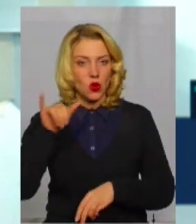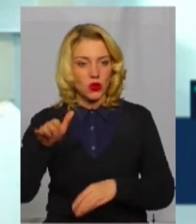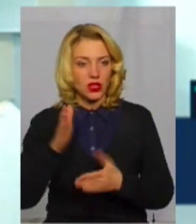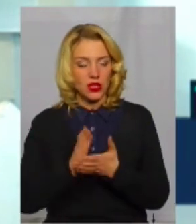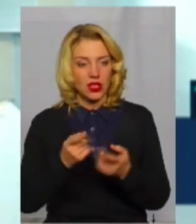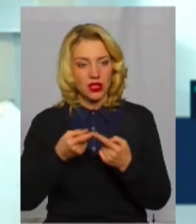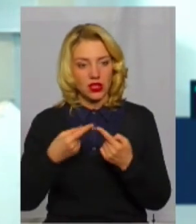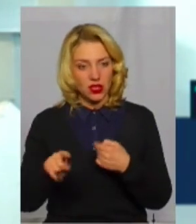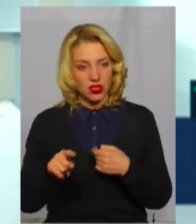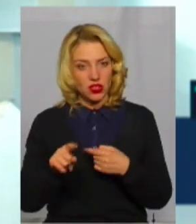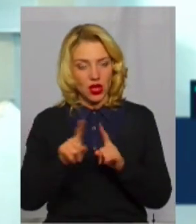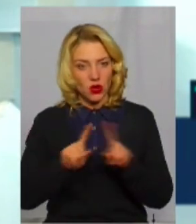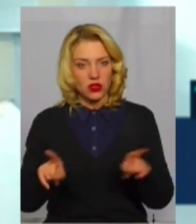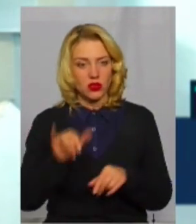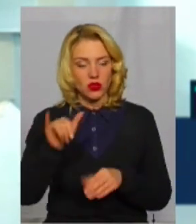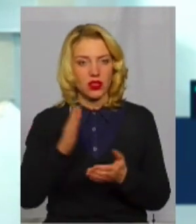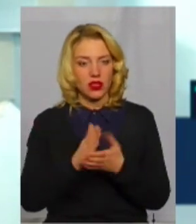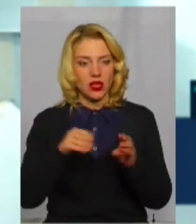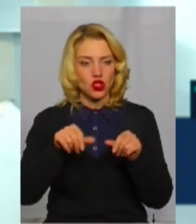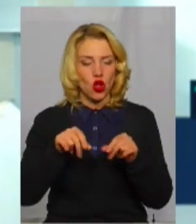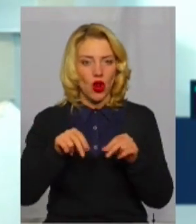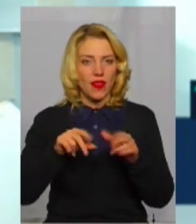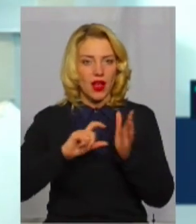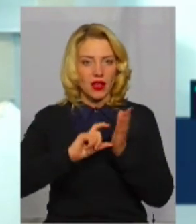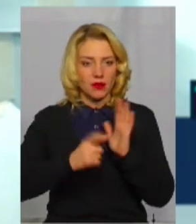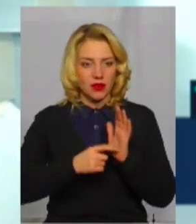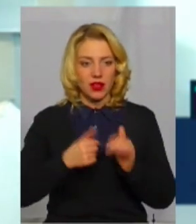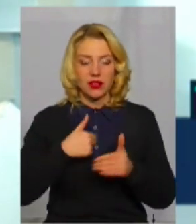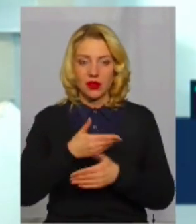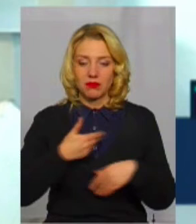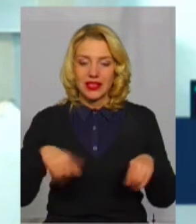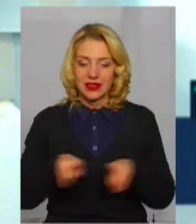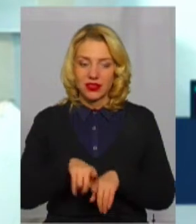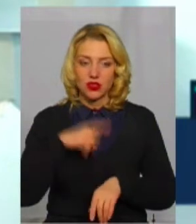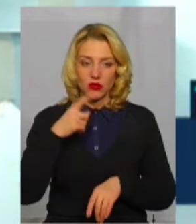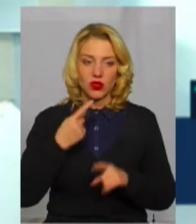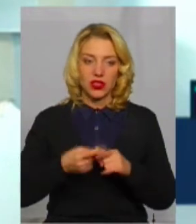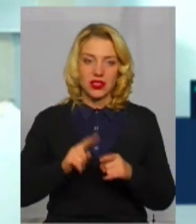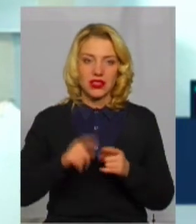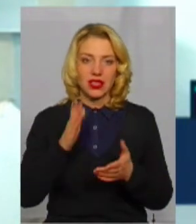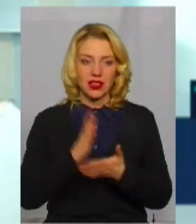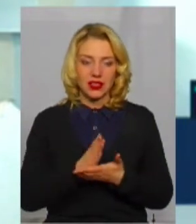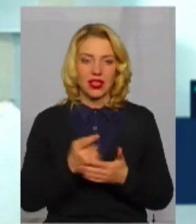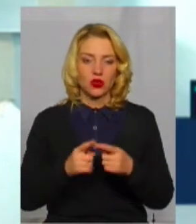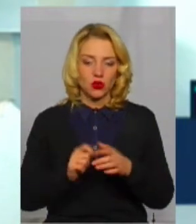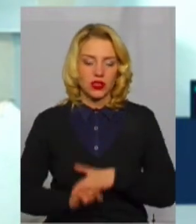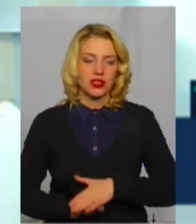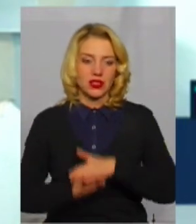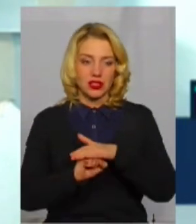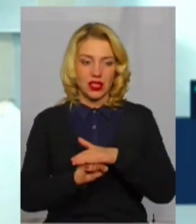інша така родзинка, в них соляна кімната. І ми теж говорили, що оце є той стрижень,